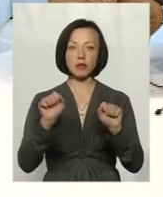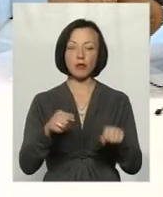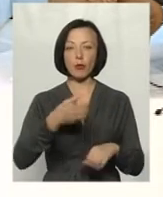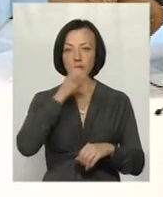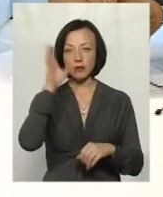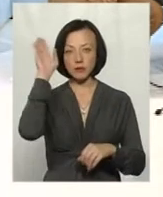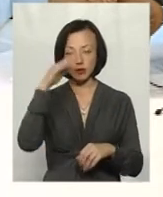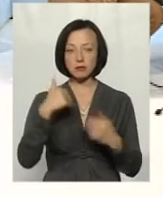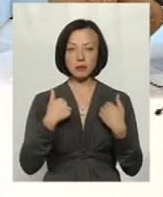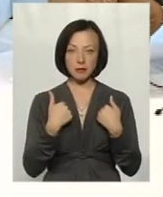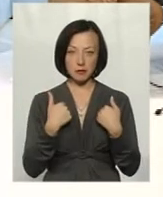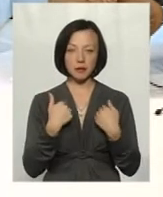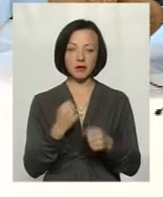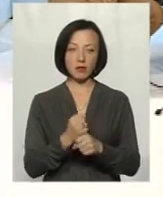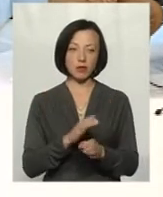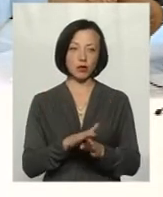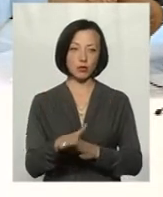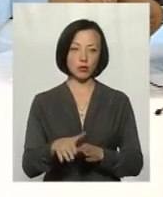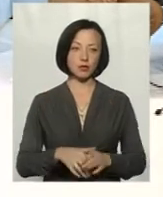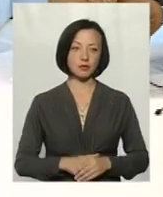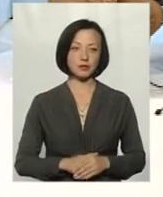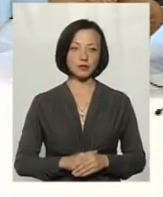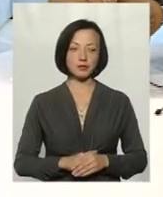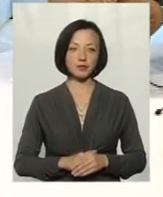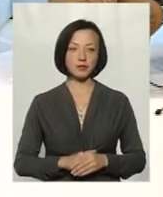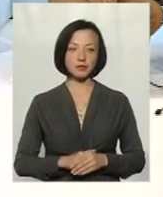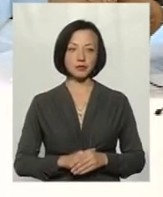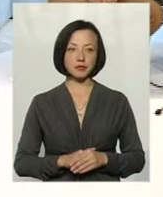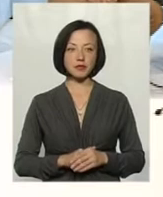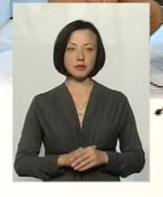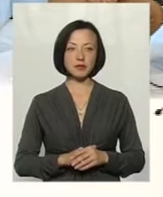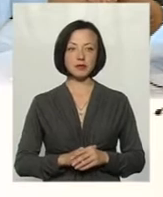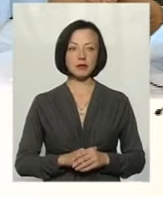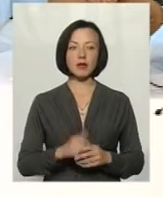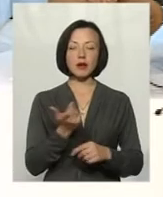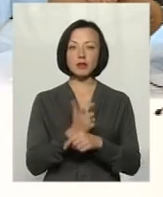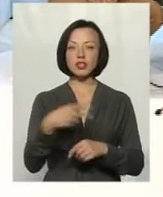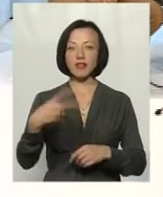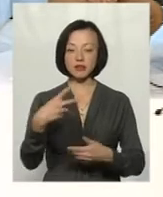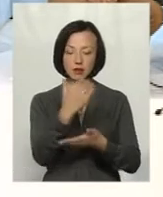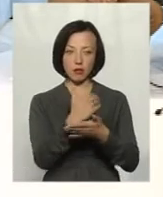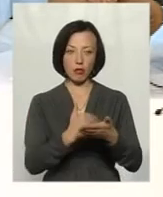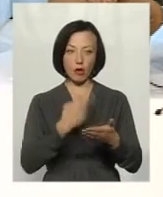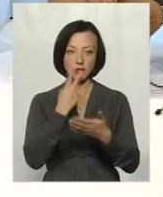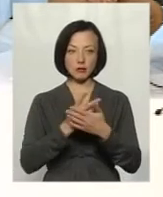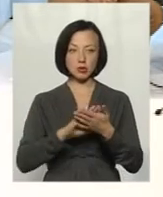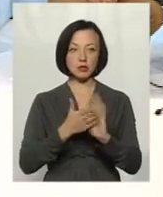питній воді, ми, в принципі, робимо, більше 20 показників ми визначаємо по стану води.